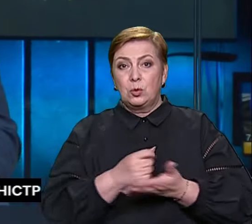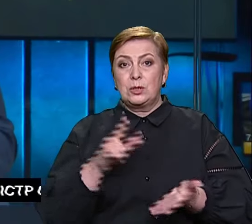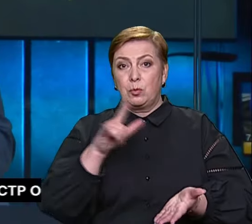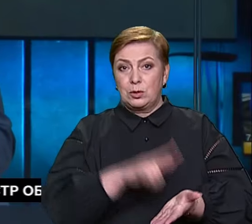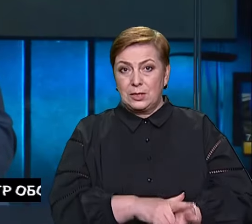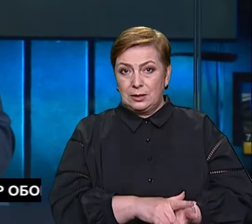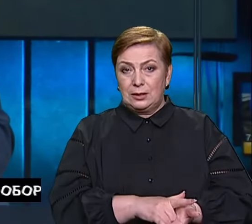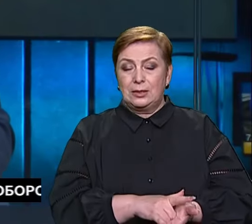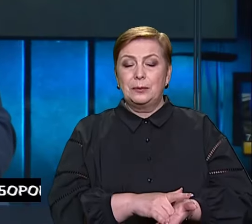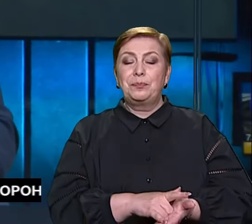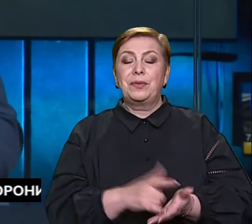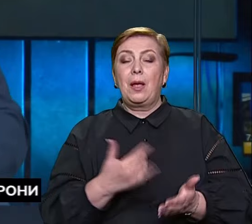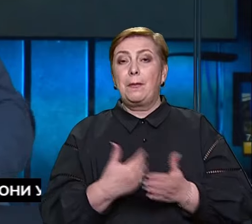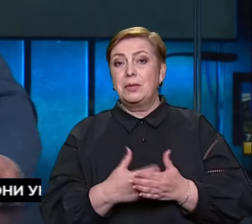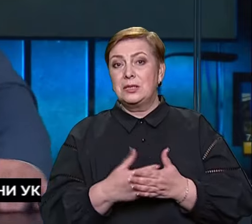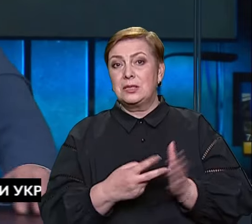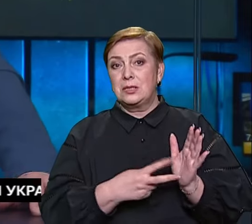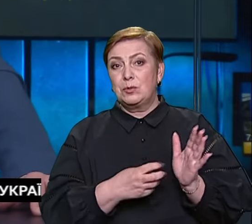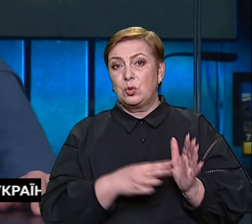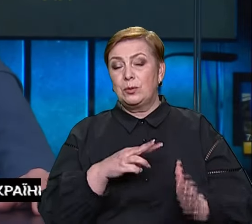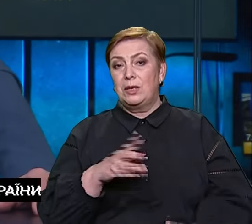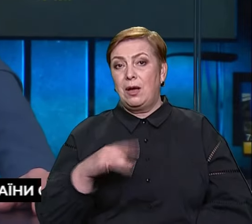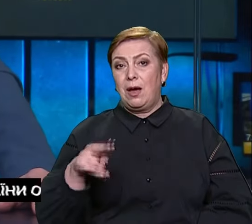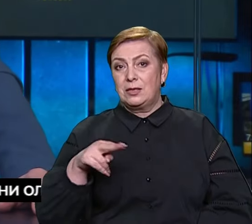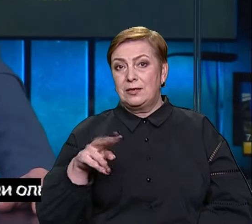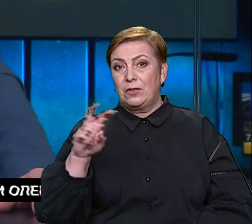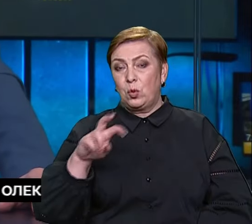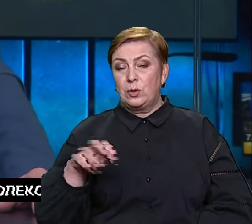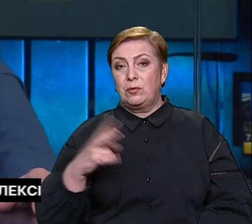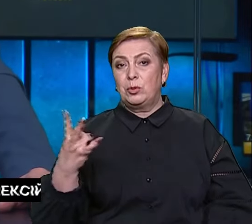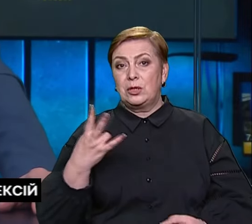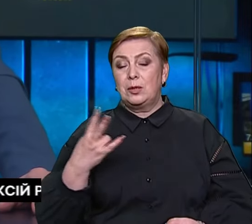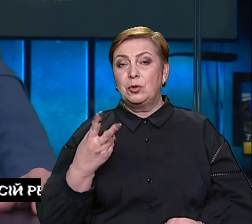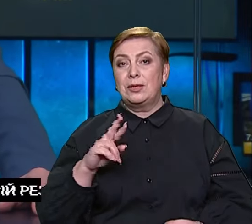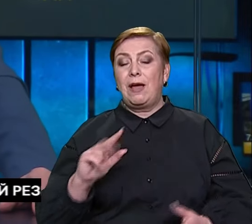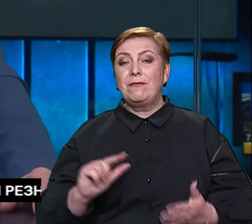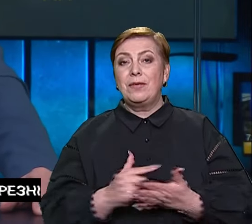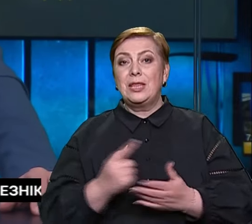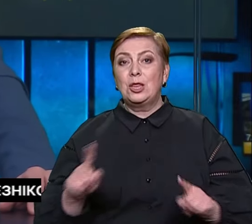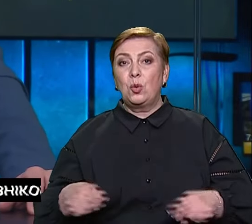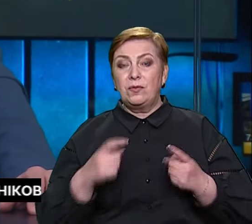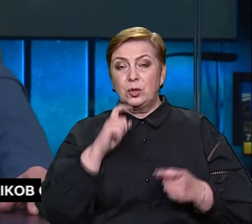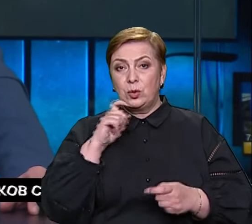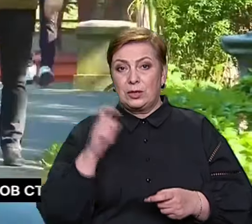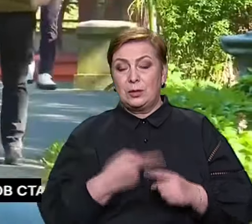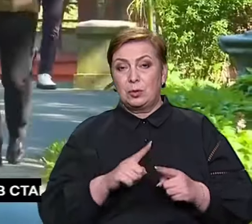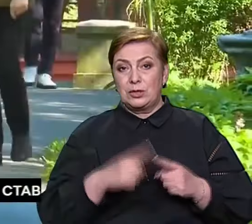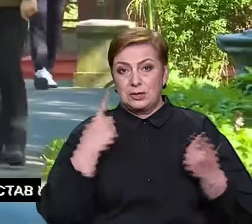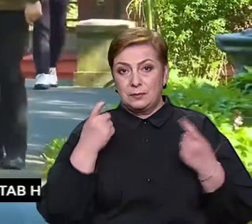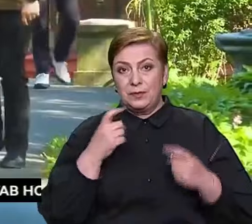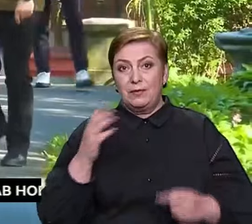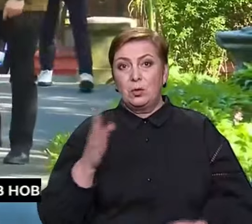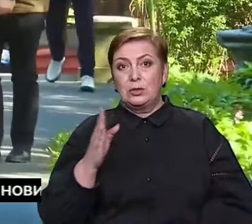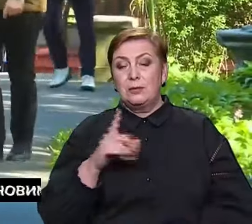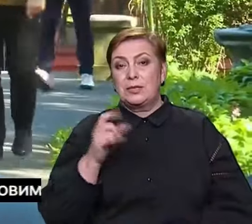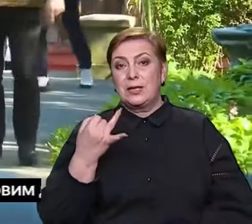Близько 700 мільярдів доларів потрібно для відновлення України. Про це напередодні заявив президент Володимир Зеленський